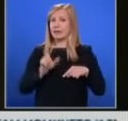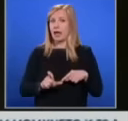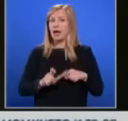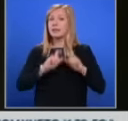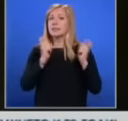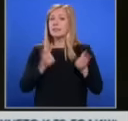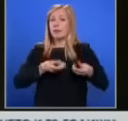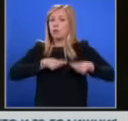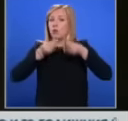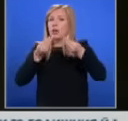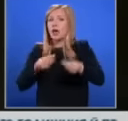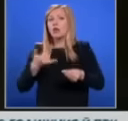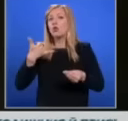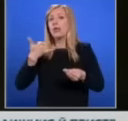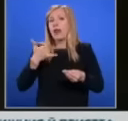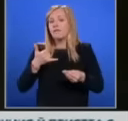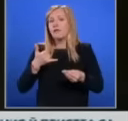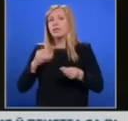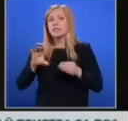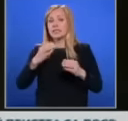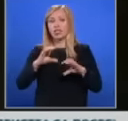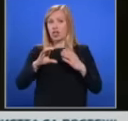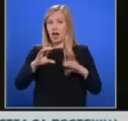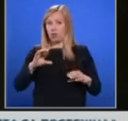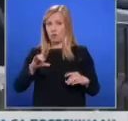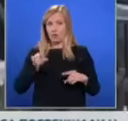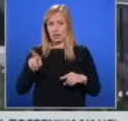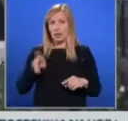на полицията телефона на момичето с чатовете с учителя й.